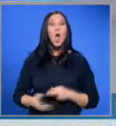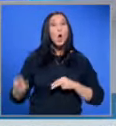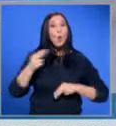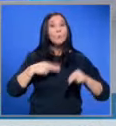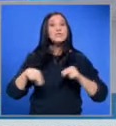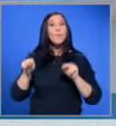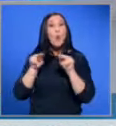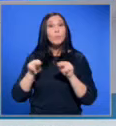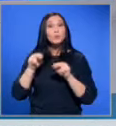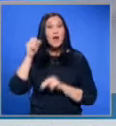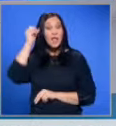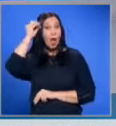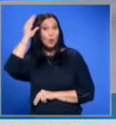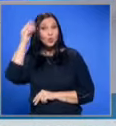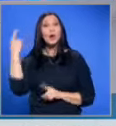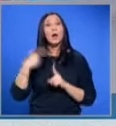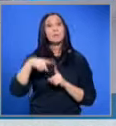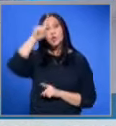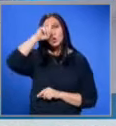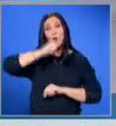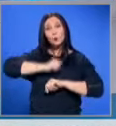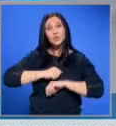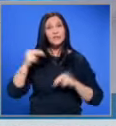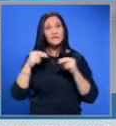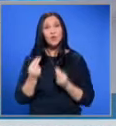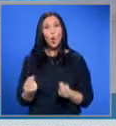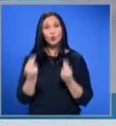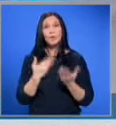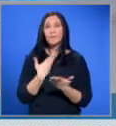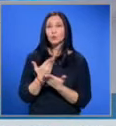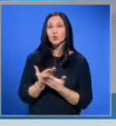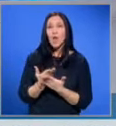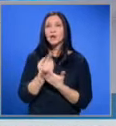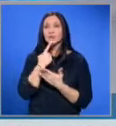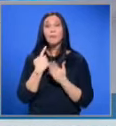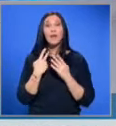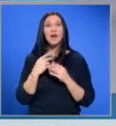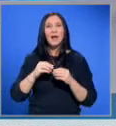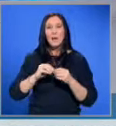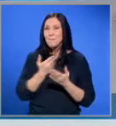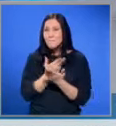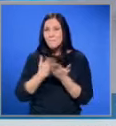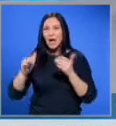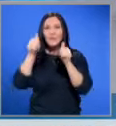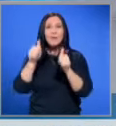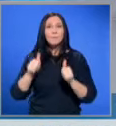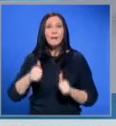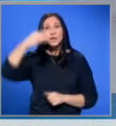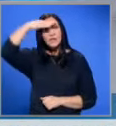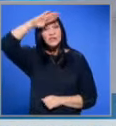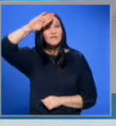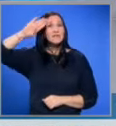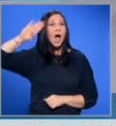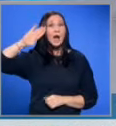Комисията по образование и култура към Столични общински съвет одобри предложението за демонтиране на паметника на